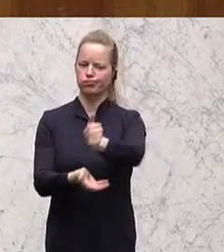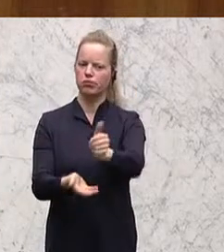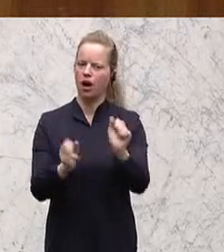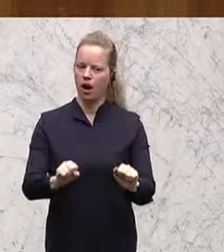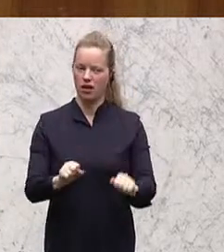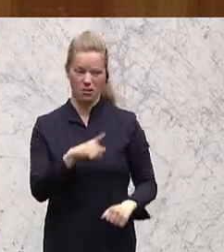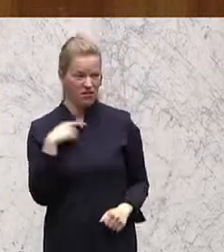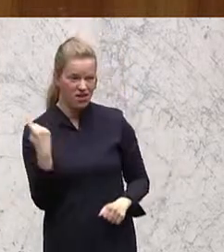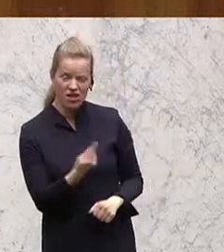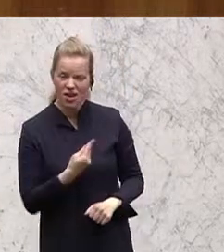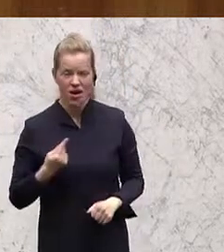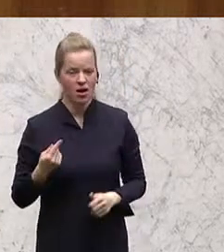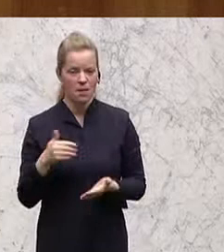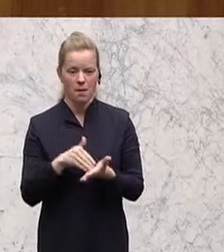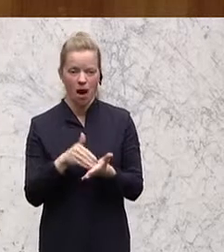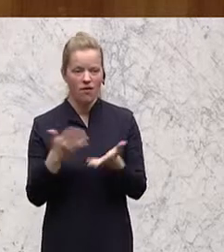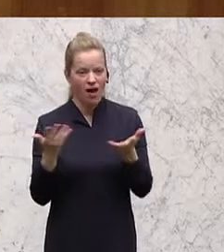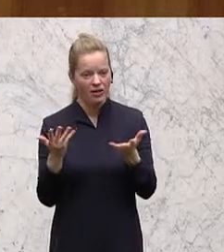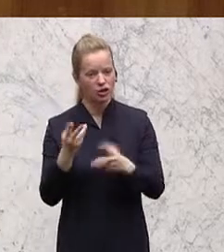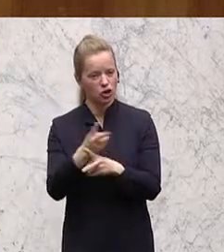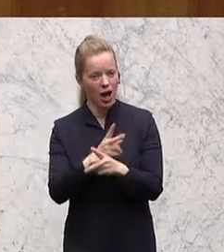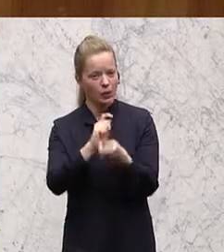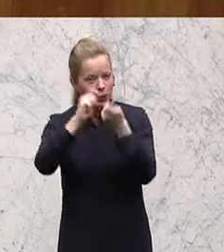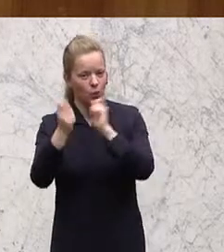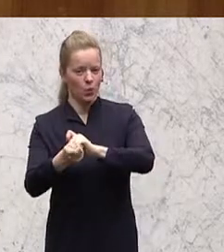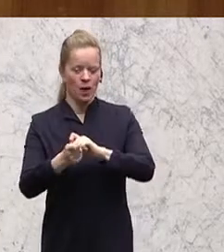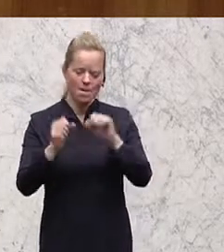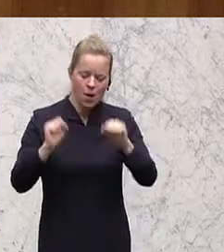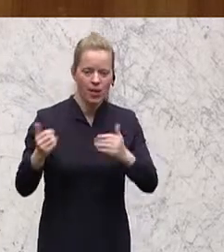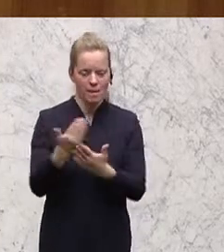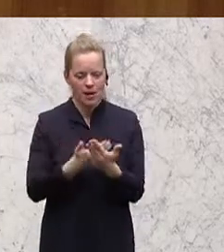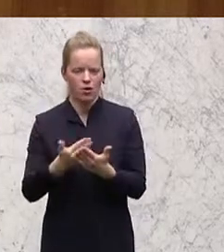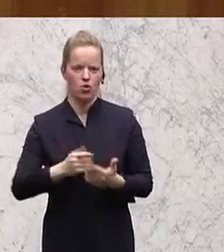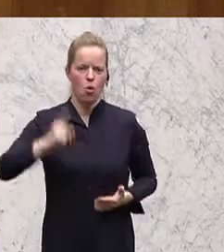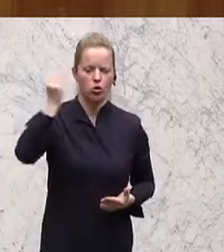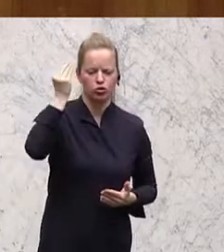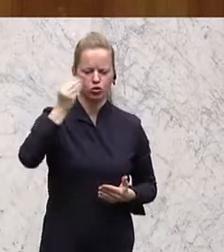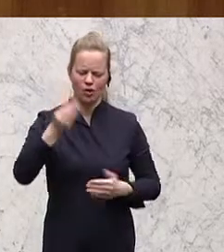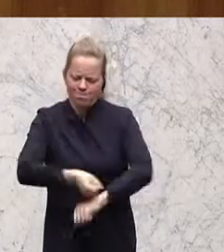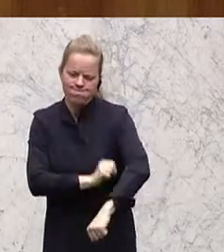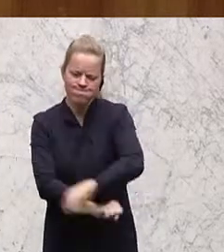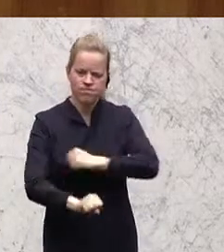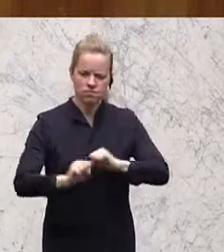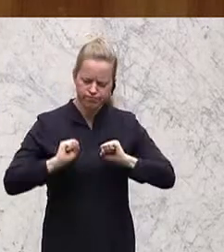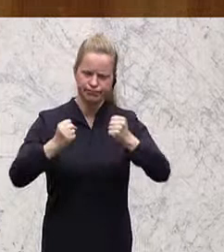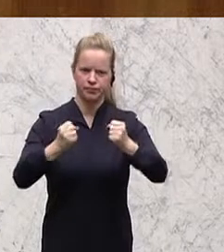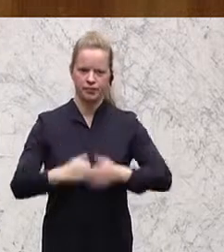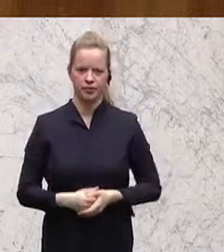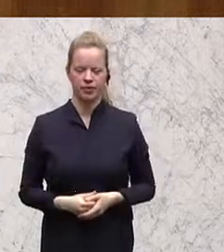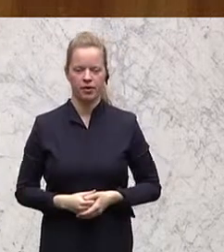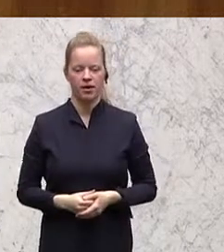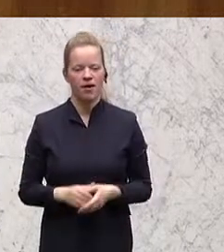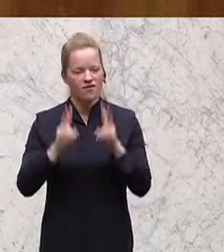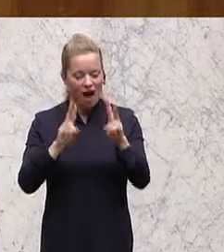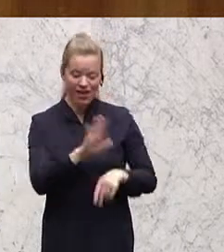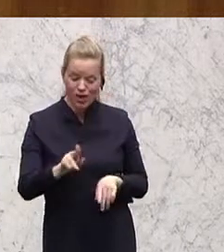glauben, dass wir den fitten Staat brauchen, damit wir auch endlich in der Lage sind, beim Thema Bildung, beim Thema Hochschulen ordentlich anzupacken. Ein radikaler